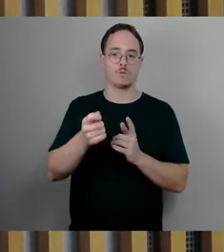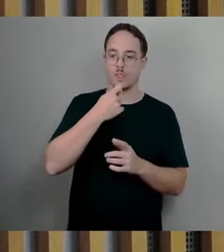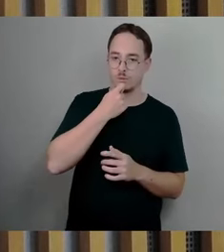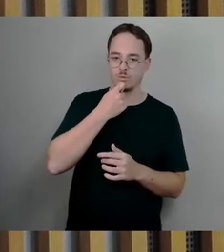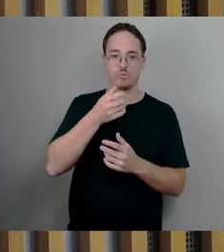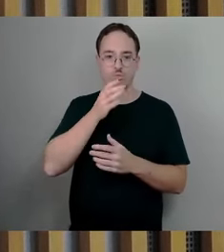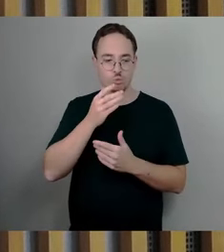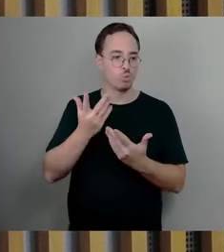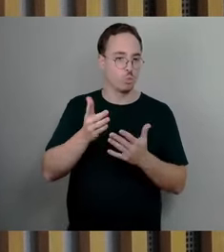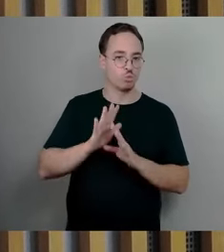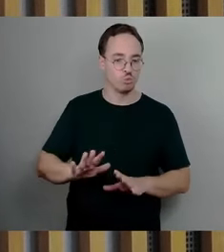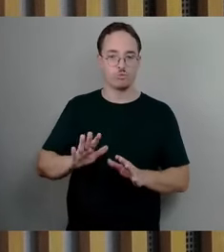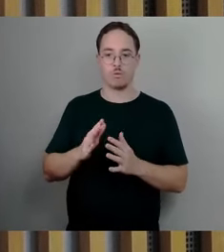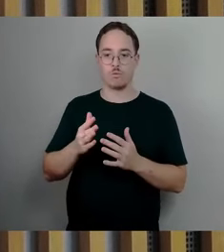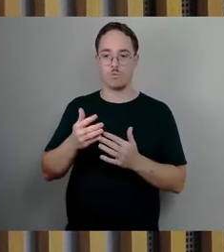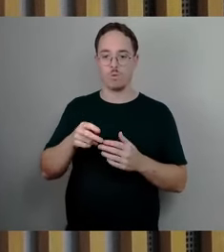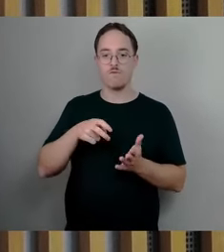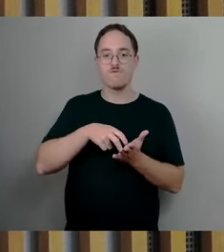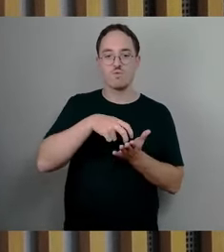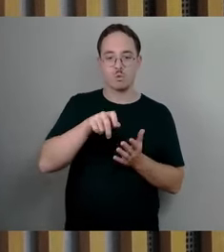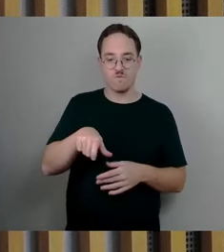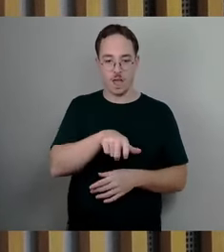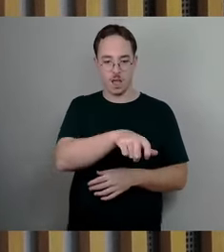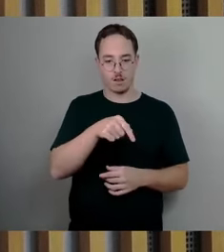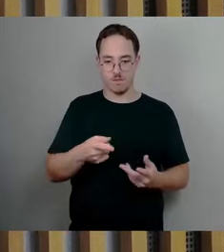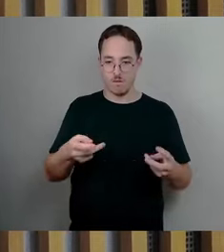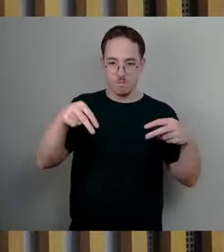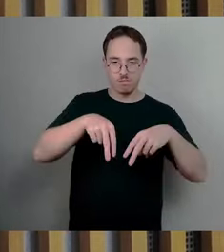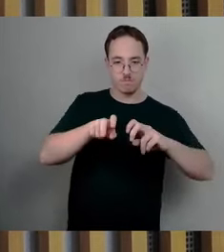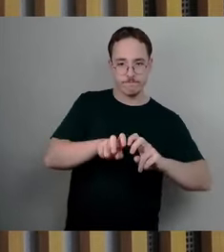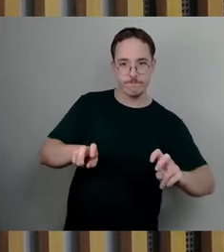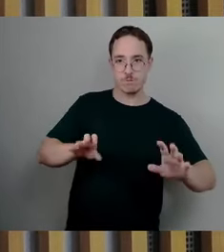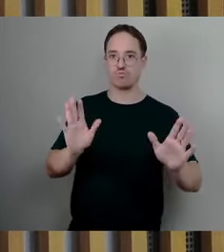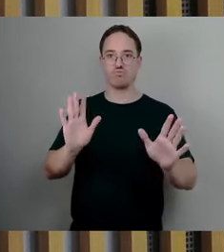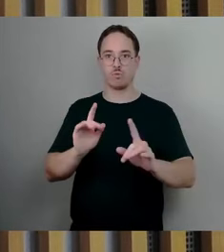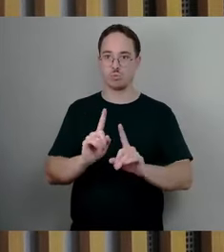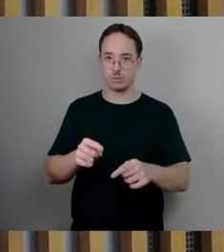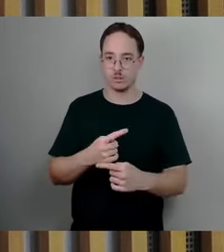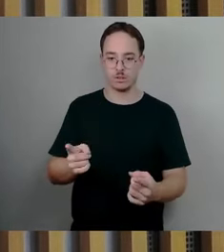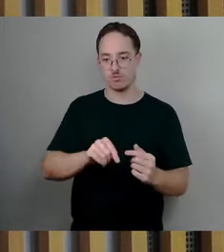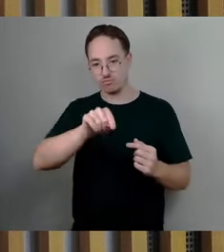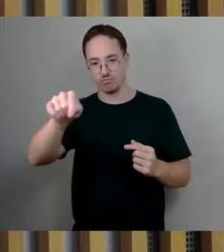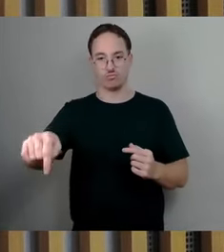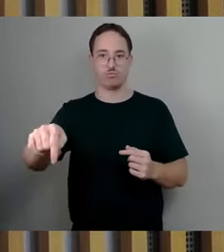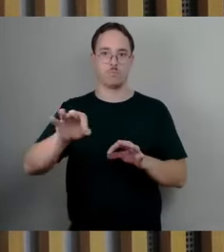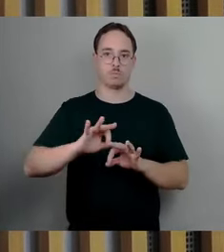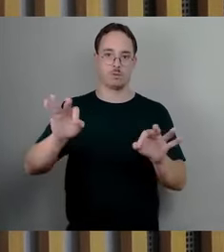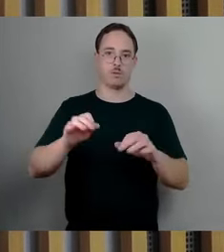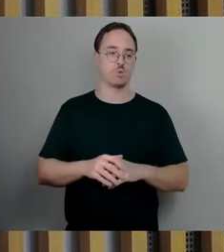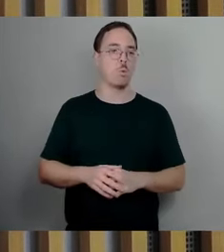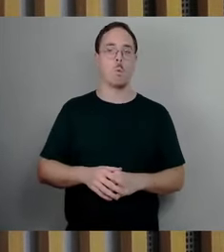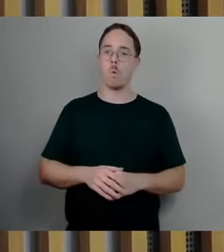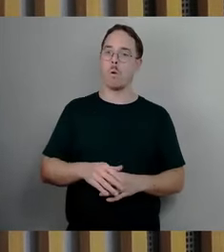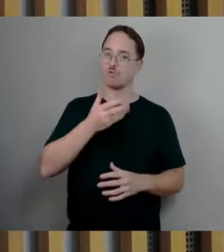also überall eigentlich geschwärmt davon. Und wenn man in so einer Sommernacht durch Dresden oder die Neustadt geht,